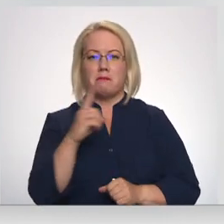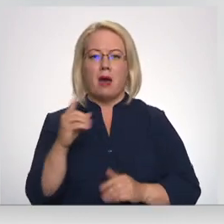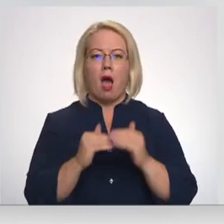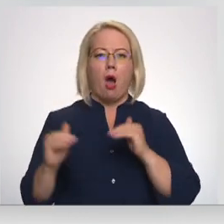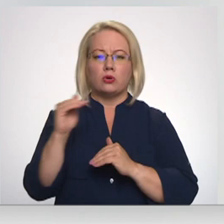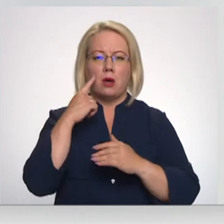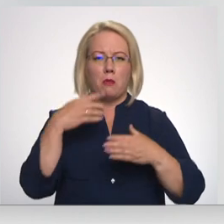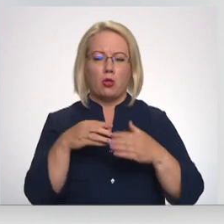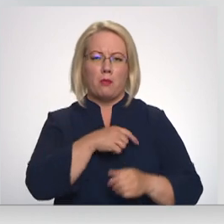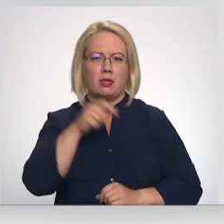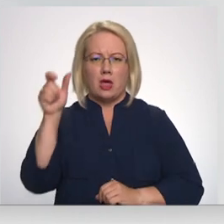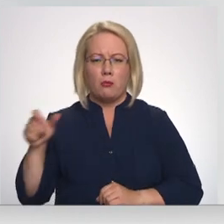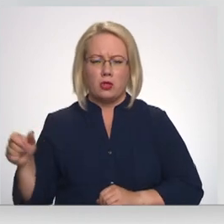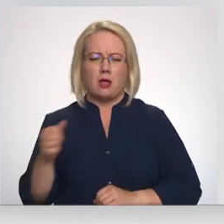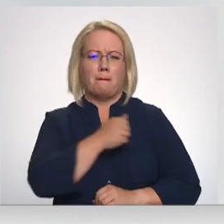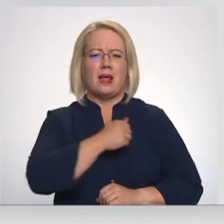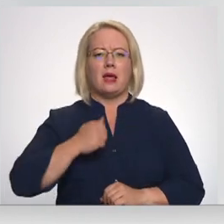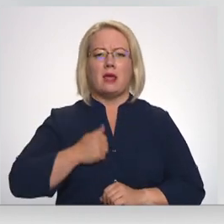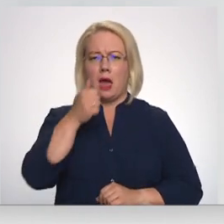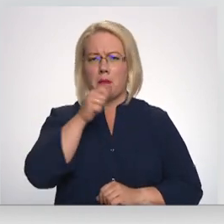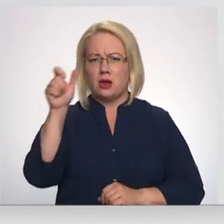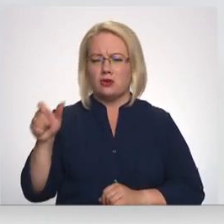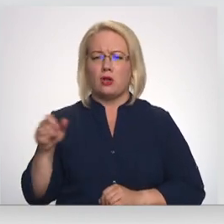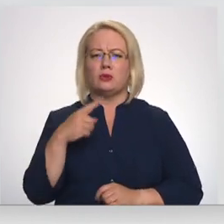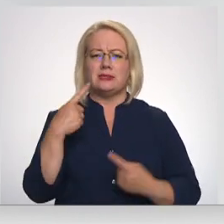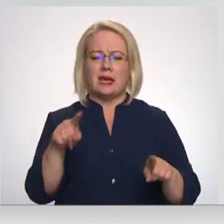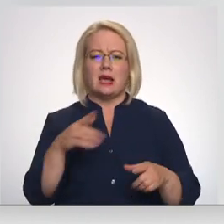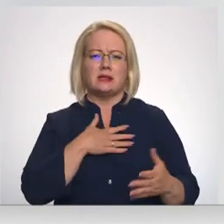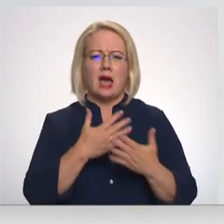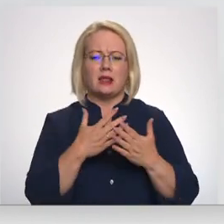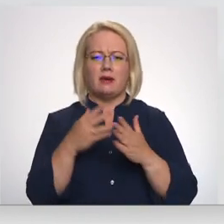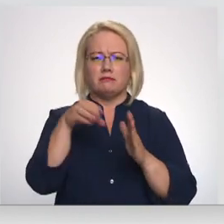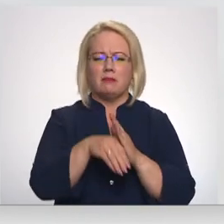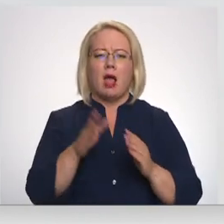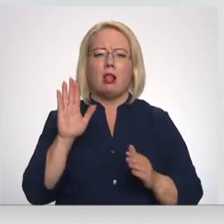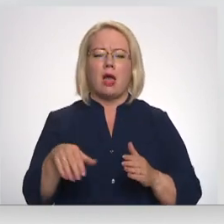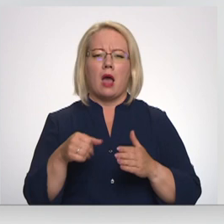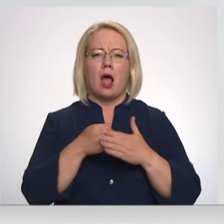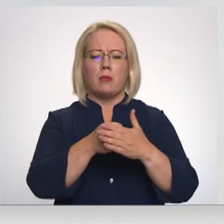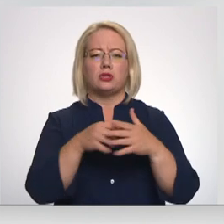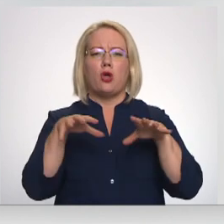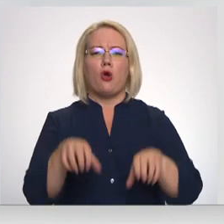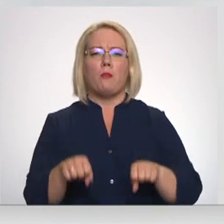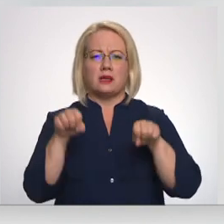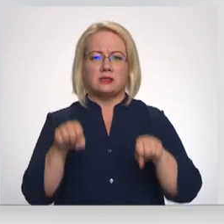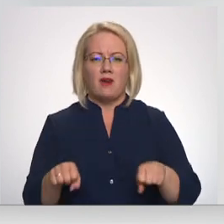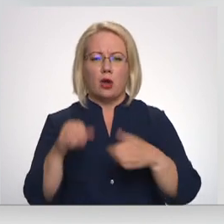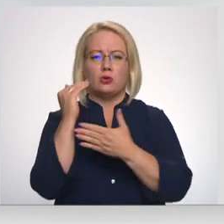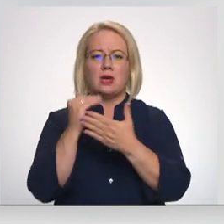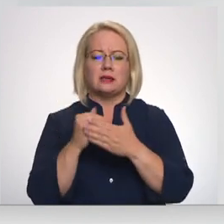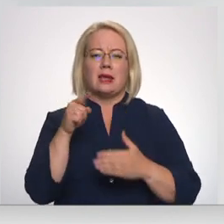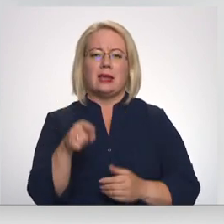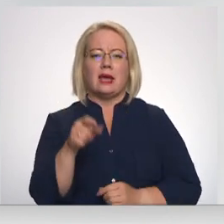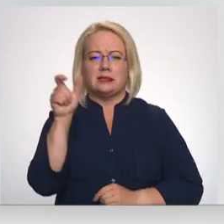padomas deputāti, militāra personas un citi, kas aktīvi iesaistīšies, lai atbalstītu okupāciju svaru. Sarakstā ir arī tie cilvēku